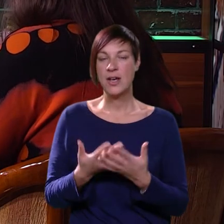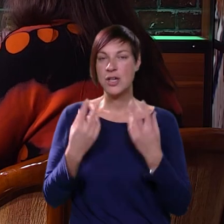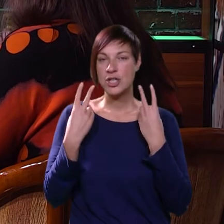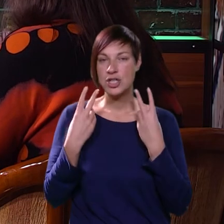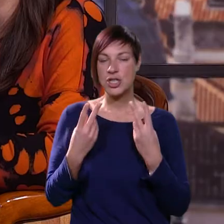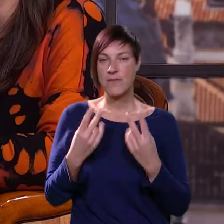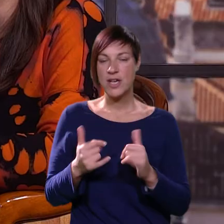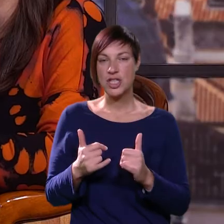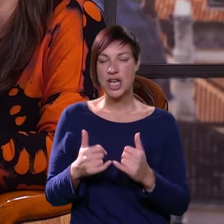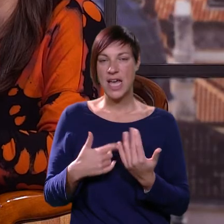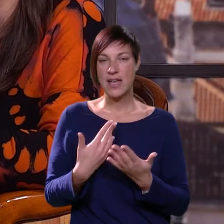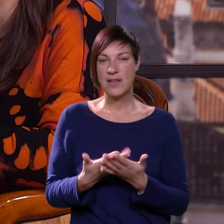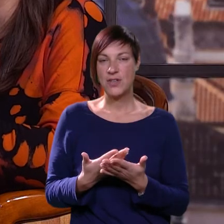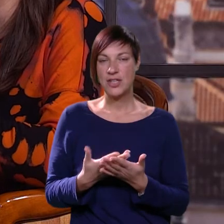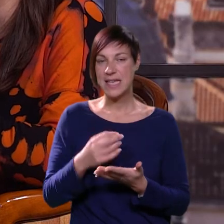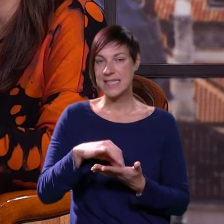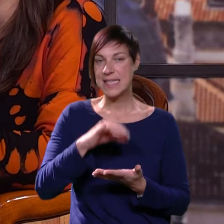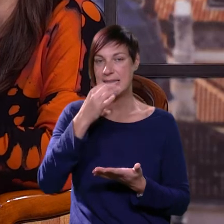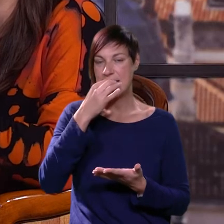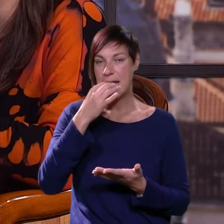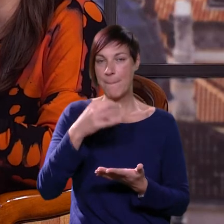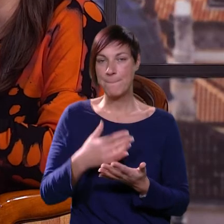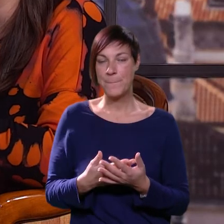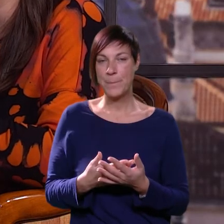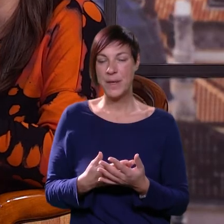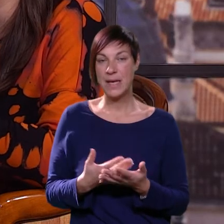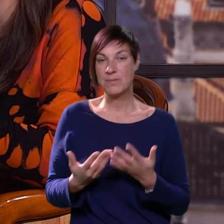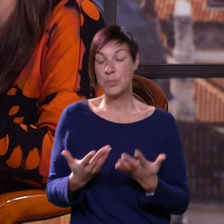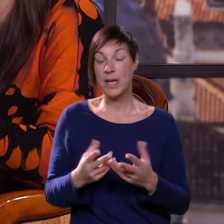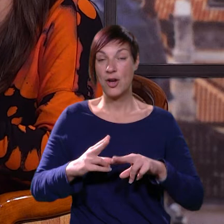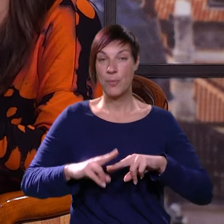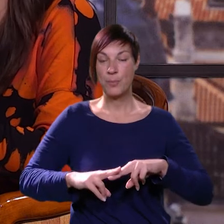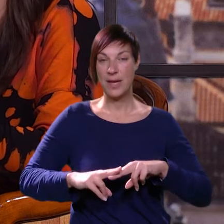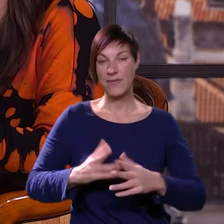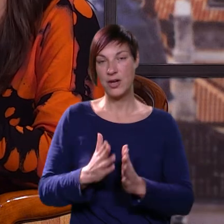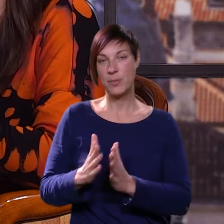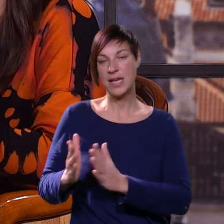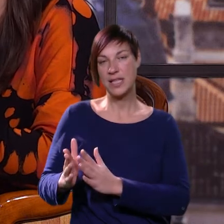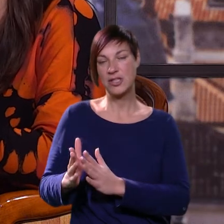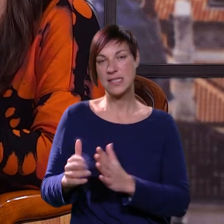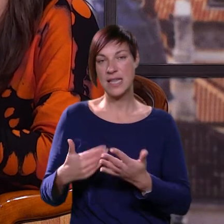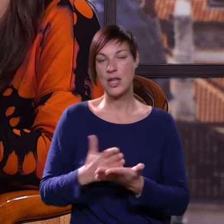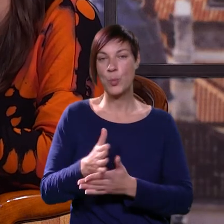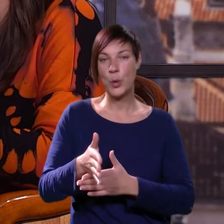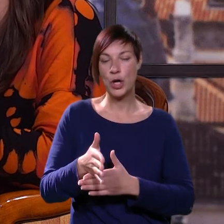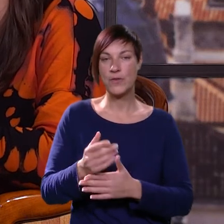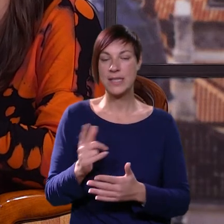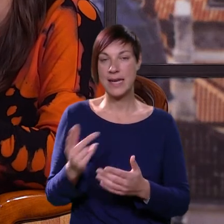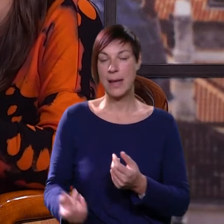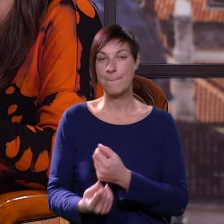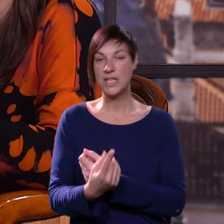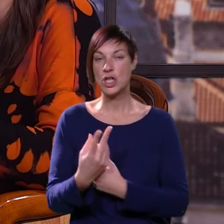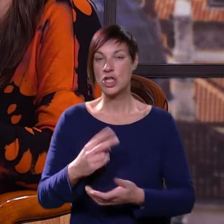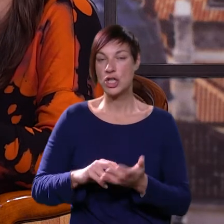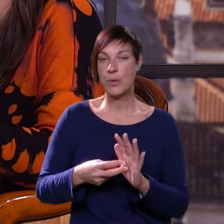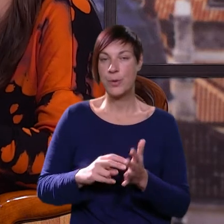ono što je bitno, naravno da se terapija po nekom pravilu, u nekom redoslijedu uredno provodi, da ne bi